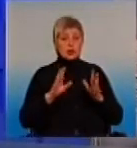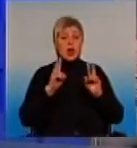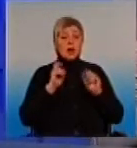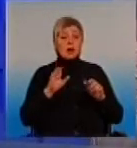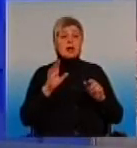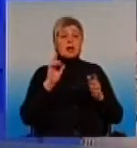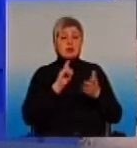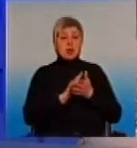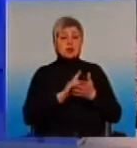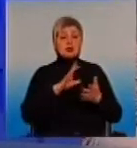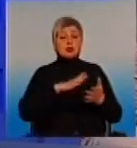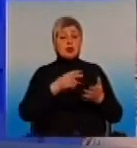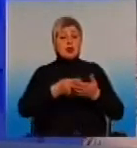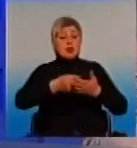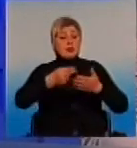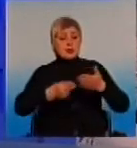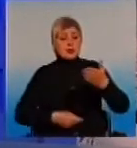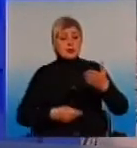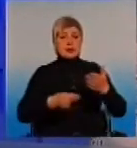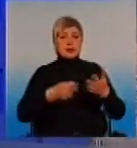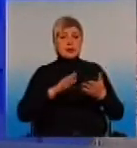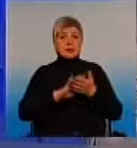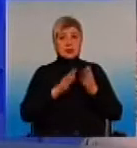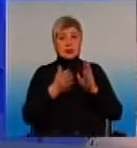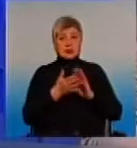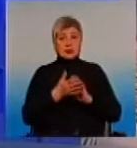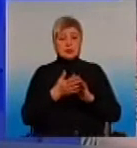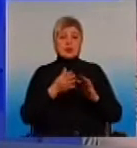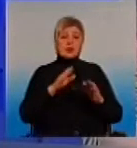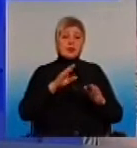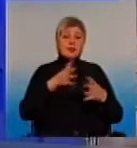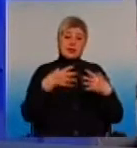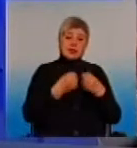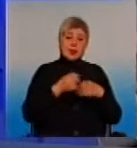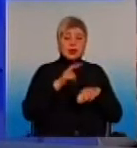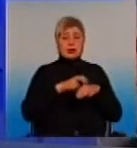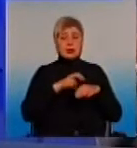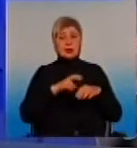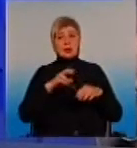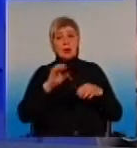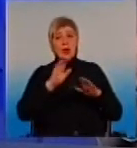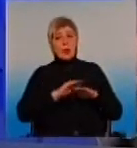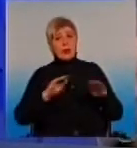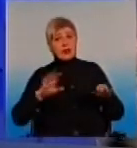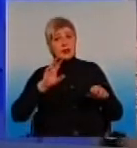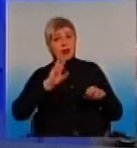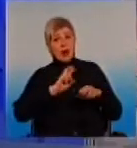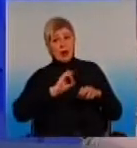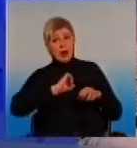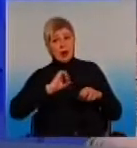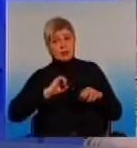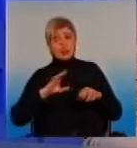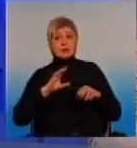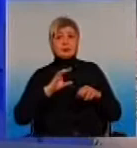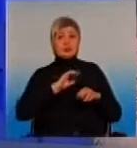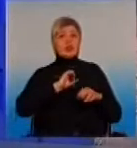происходить, саме подписание декларации семейным лікарем, або педіатром, чи терапевтом, и еще есть, залишились питания,